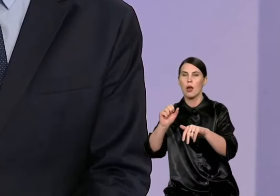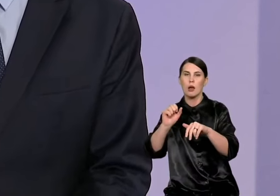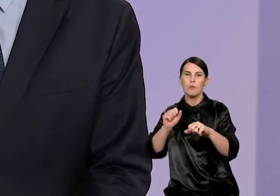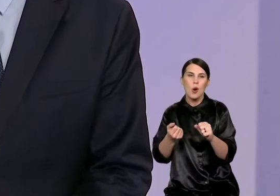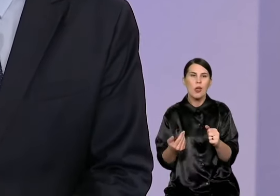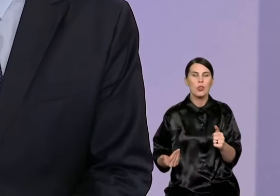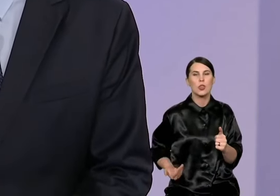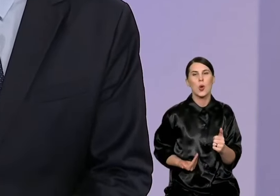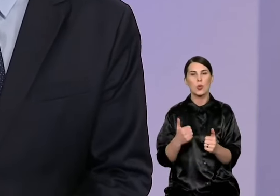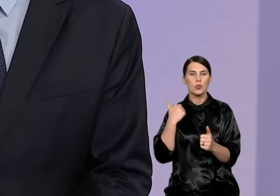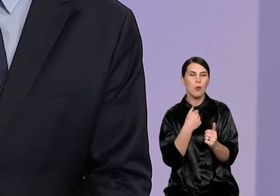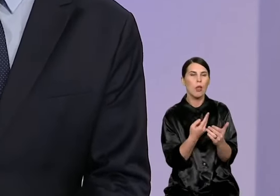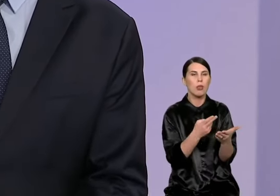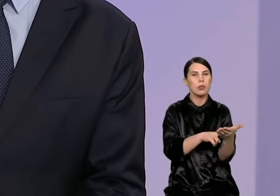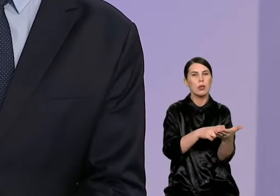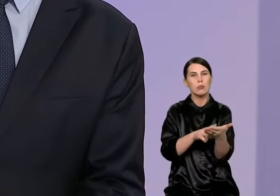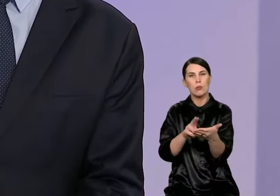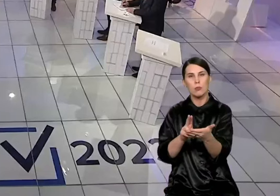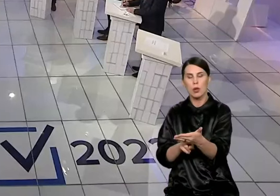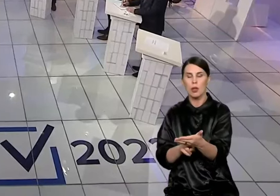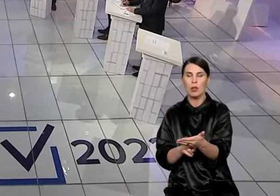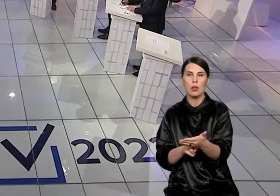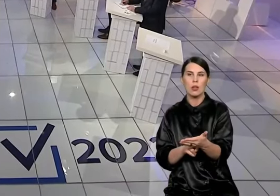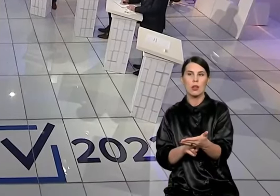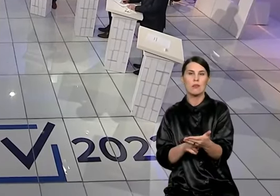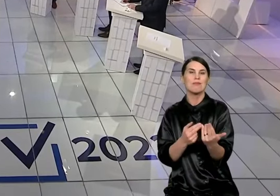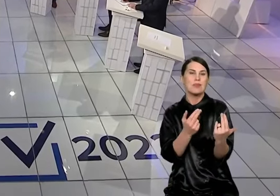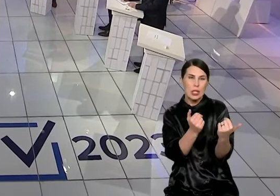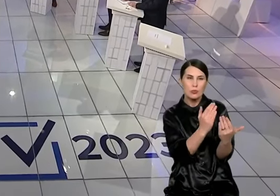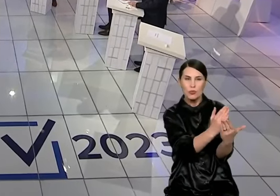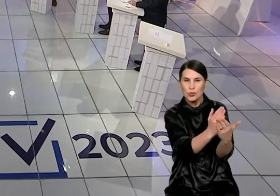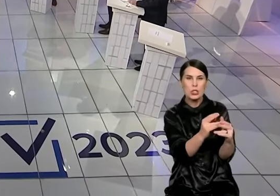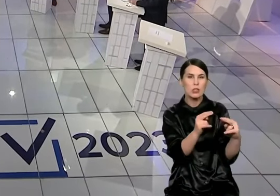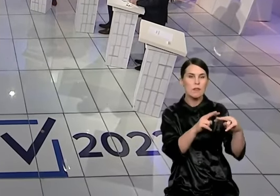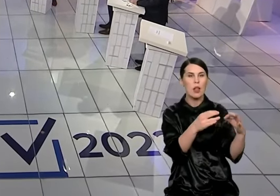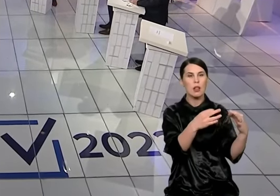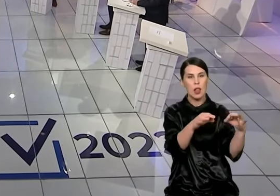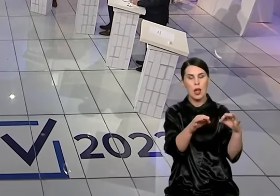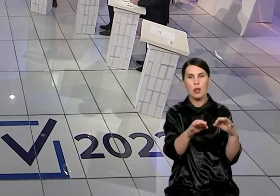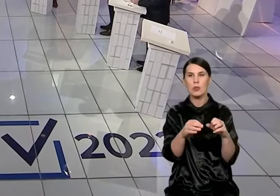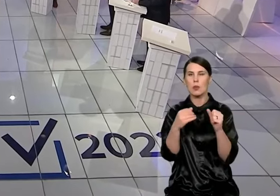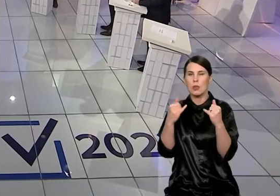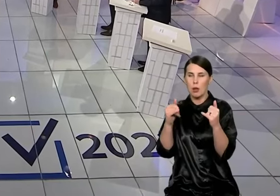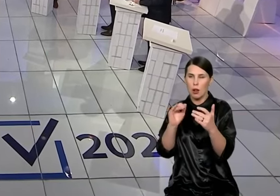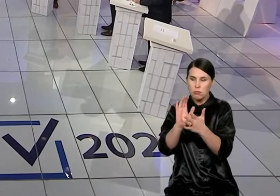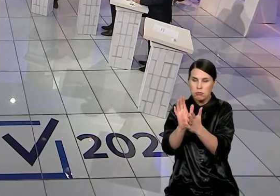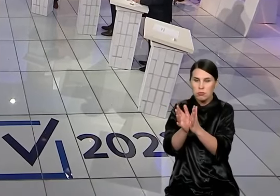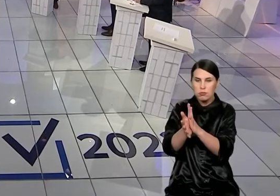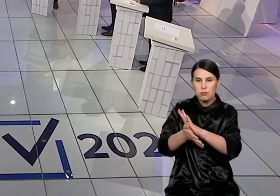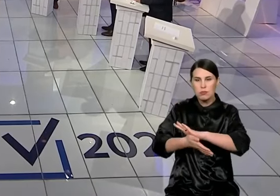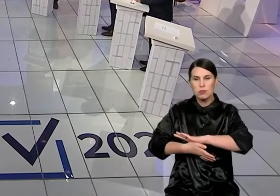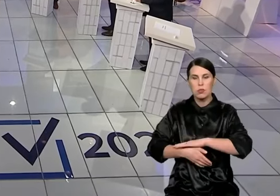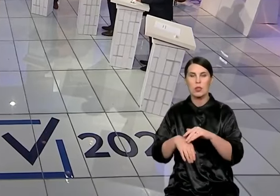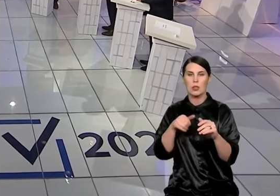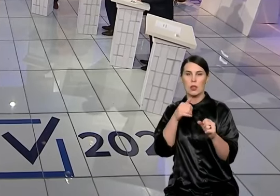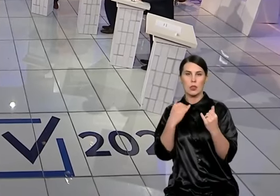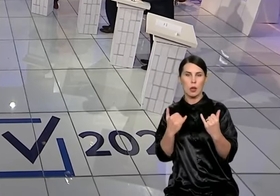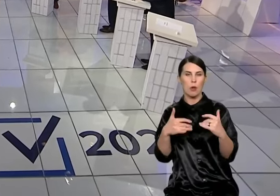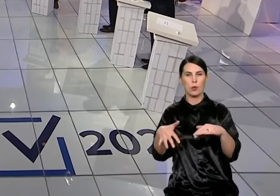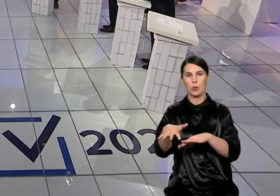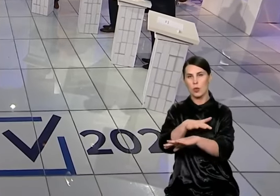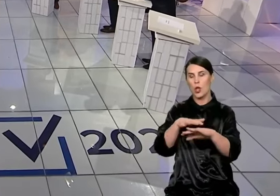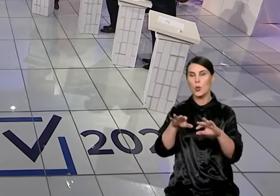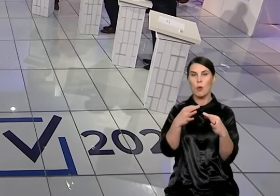nauji projektai, kvartalai, taip toliau. Bet apskritai Vilnius yra labai dėlės teritorijos miestas ir geriau jau tos teritorijos, kurios šiandien yra